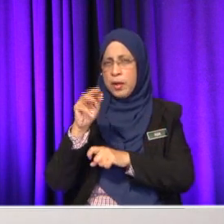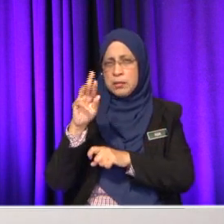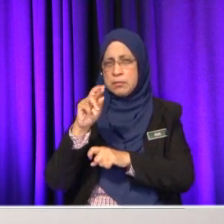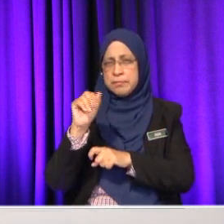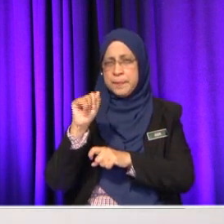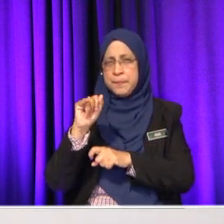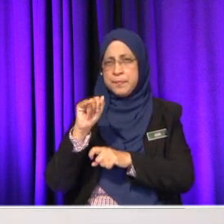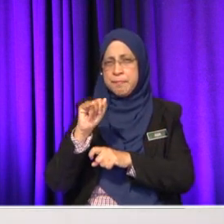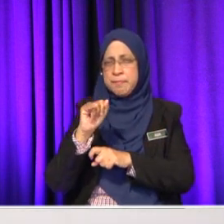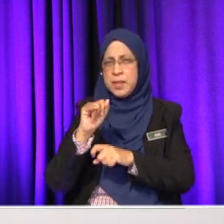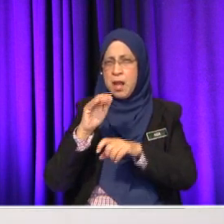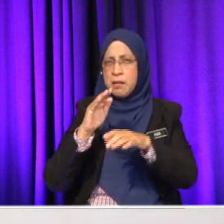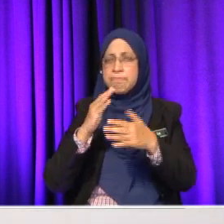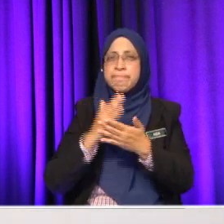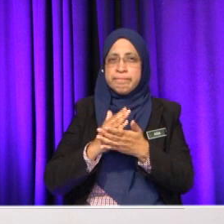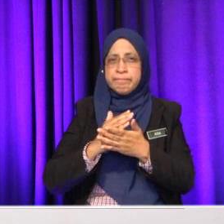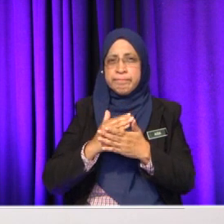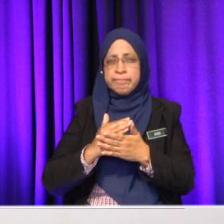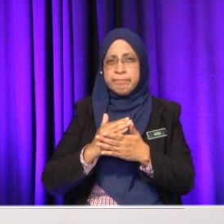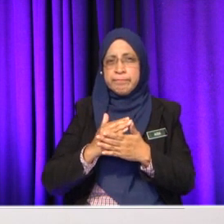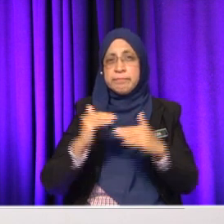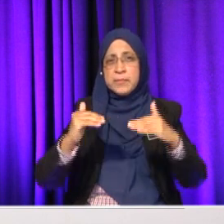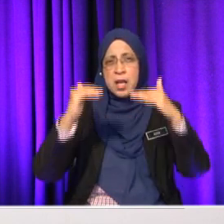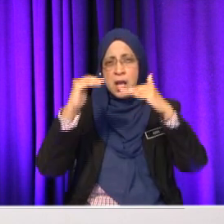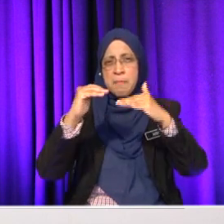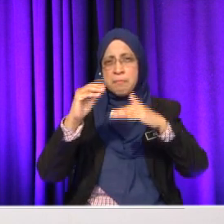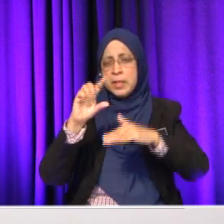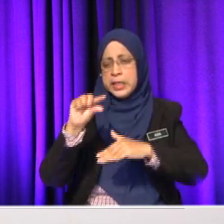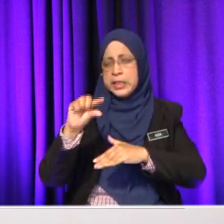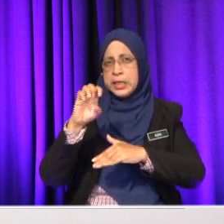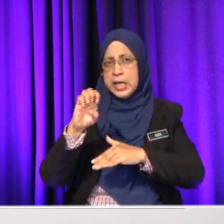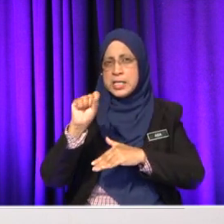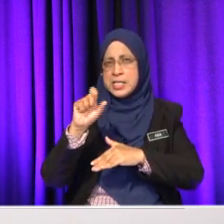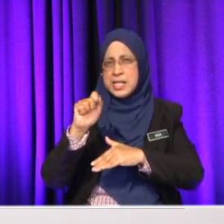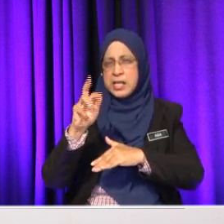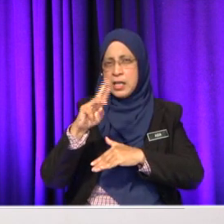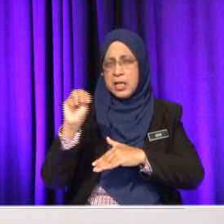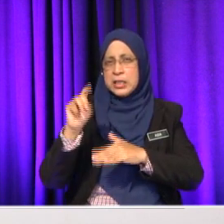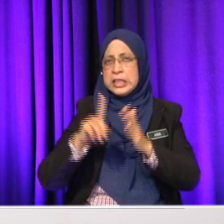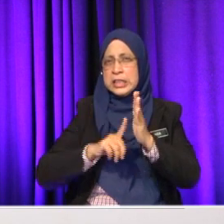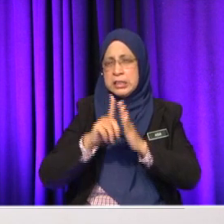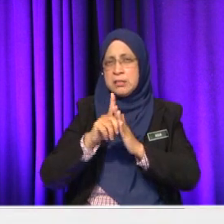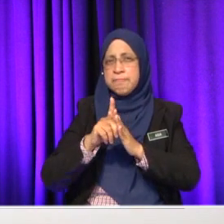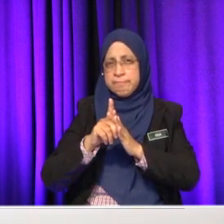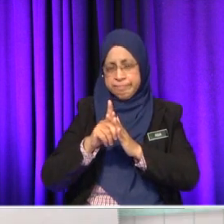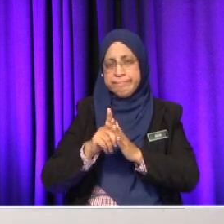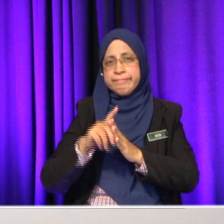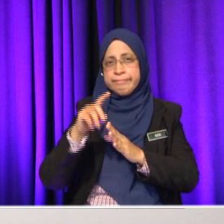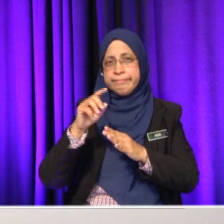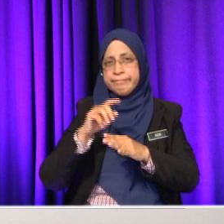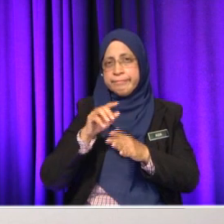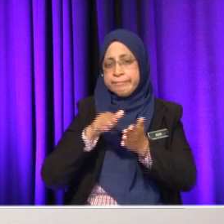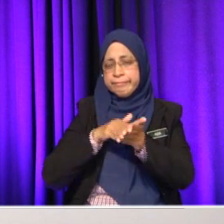Haa, tahap geseran itu tinggi. Ya. Dia tidak tahan kakisan. Tetapi, tahap geseran rendah adalah tinggi.